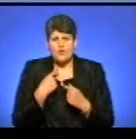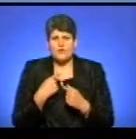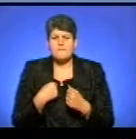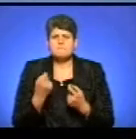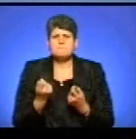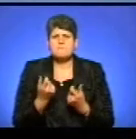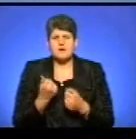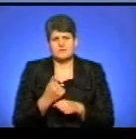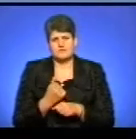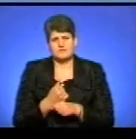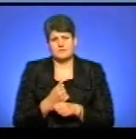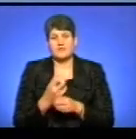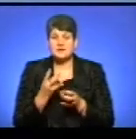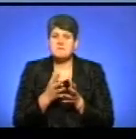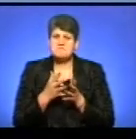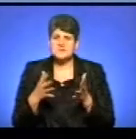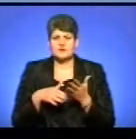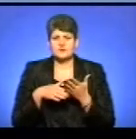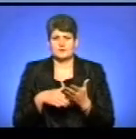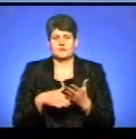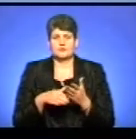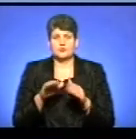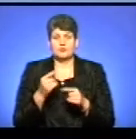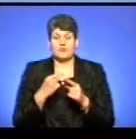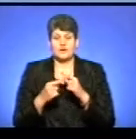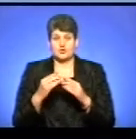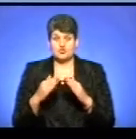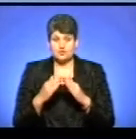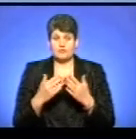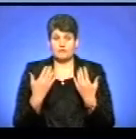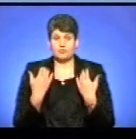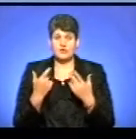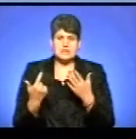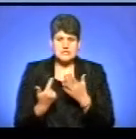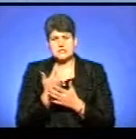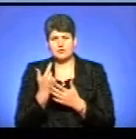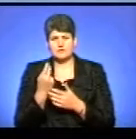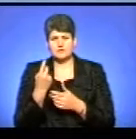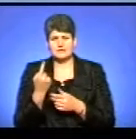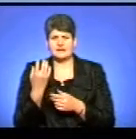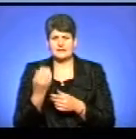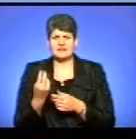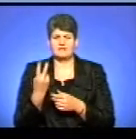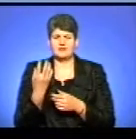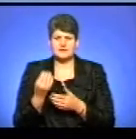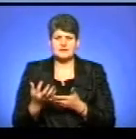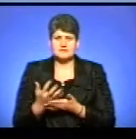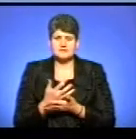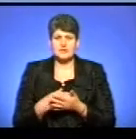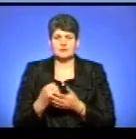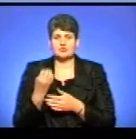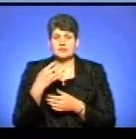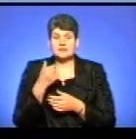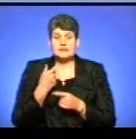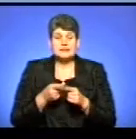хлопці, їм треба більше, розумієте. Потім знову знову повертаюся додому, відпочиваєшся, знову день-два, збираюшся. 2014 рік,